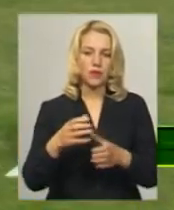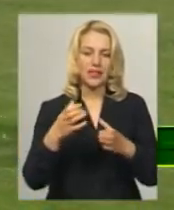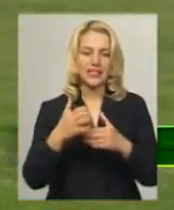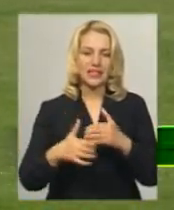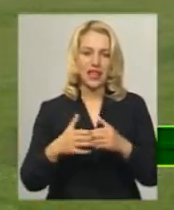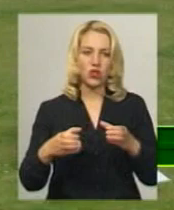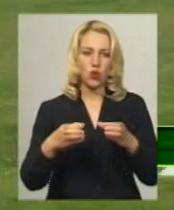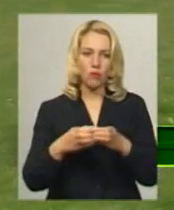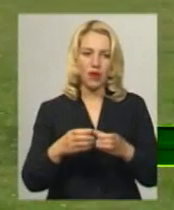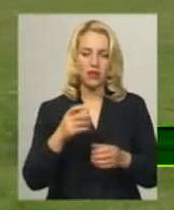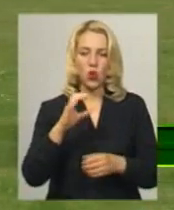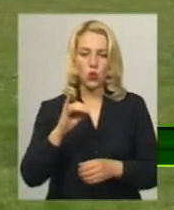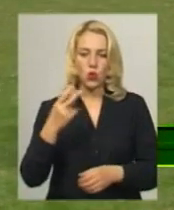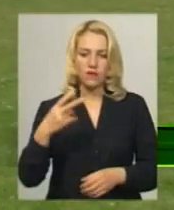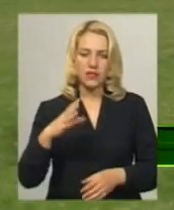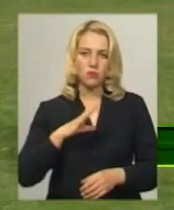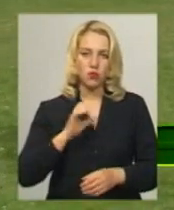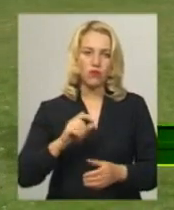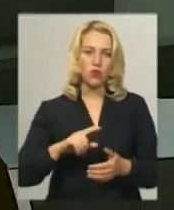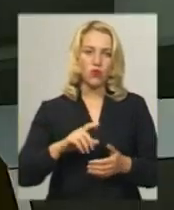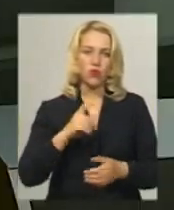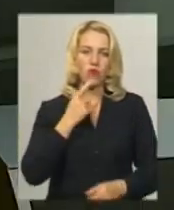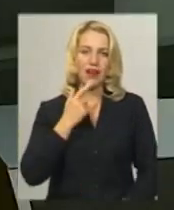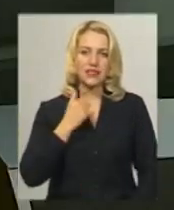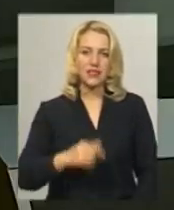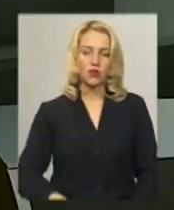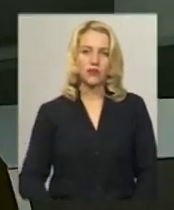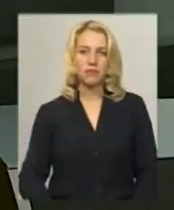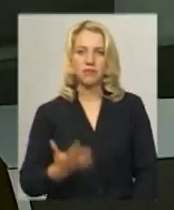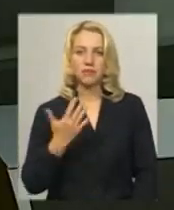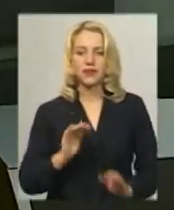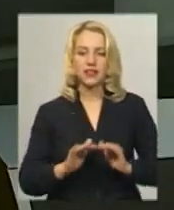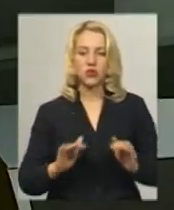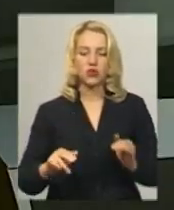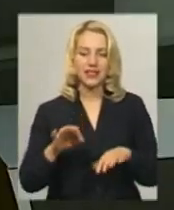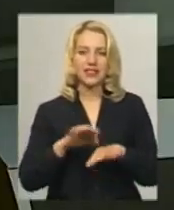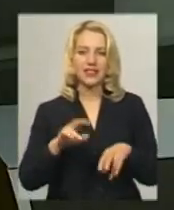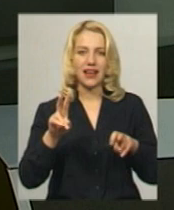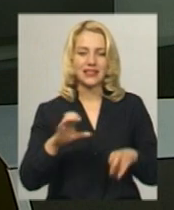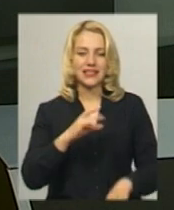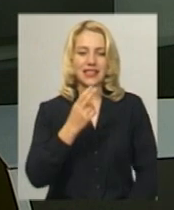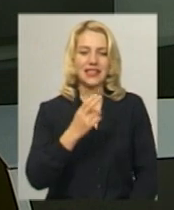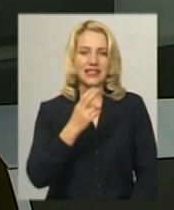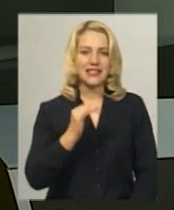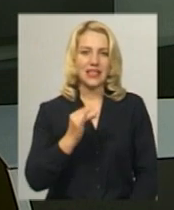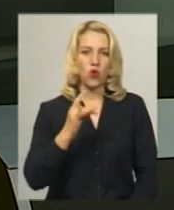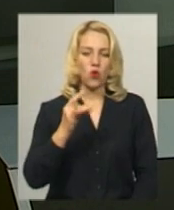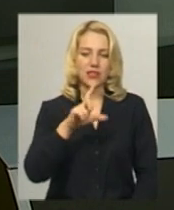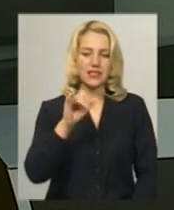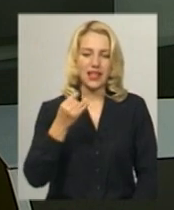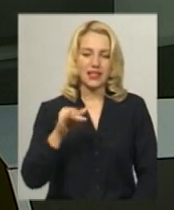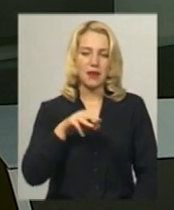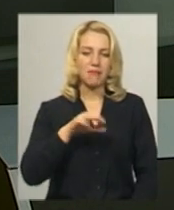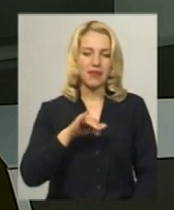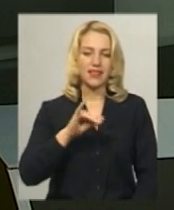-20 сьогодні побував у Красилові. П'ятеро дітей з діагнозом сирозний менінгіт зараз перебувають